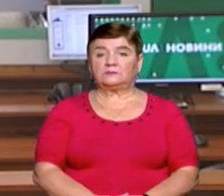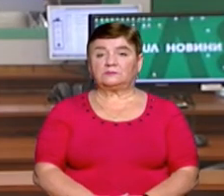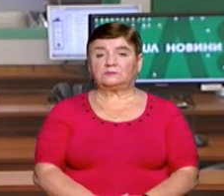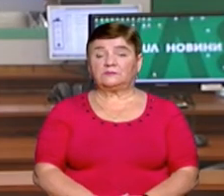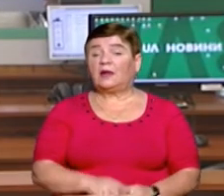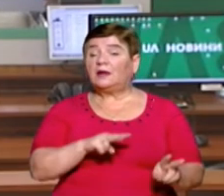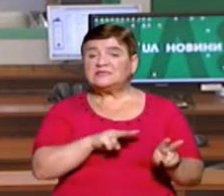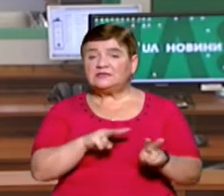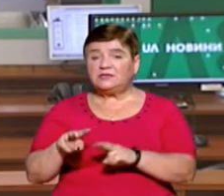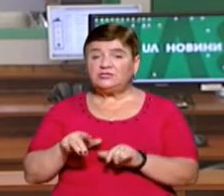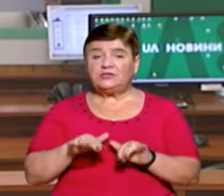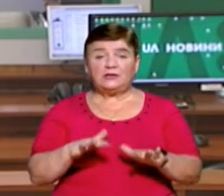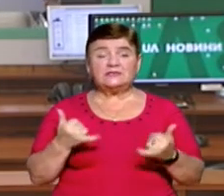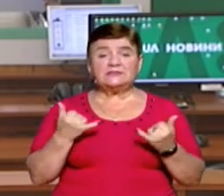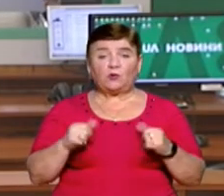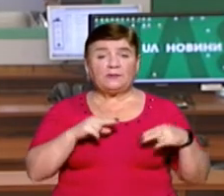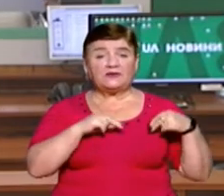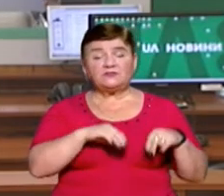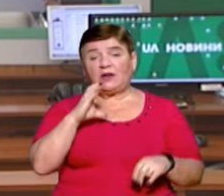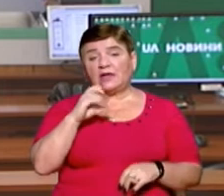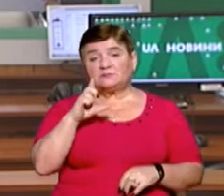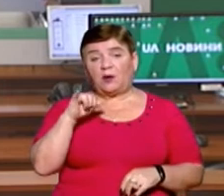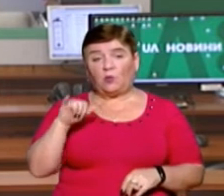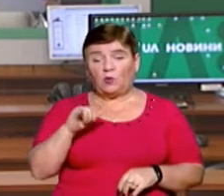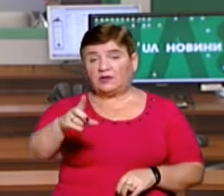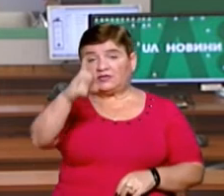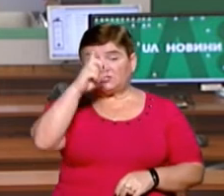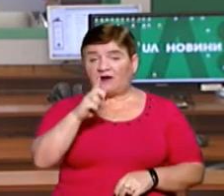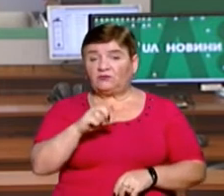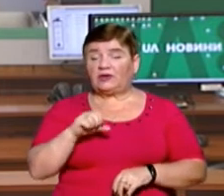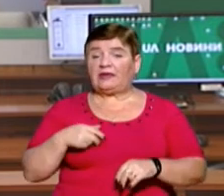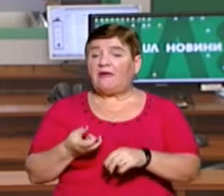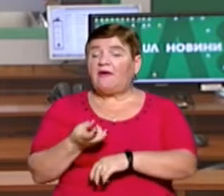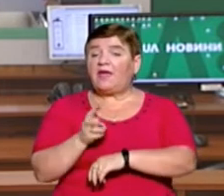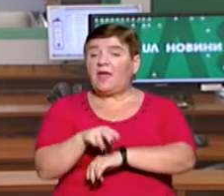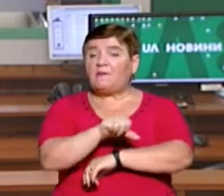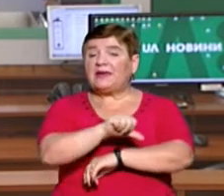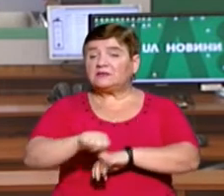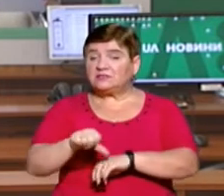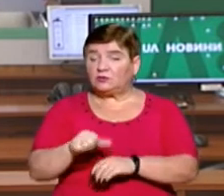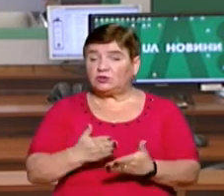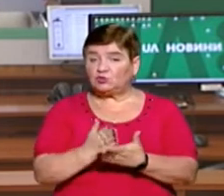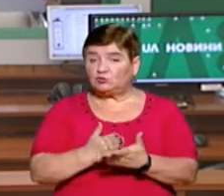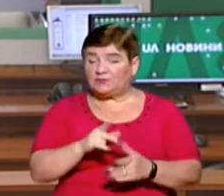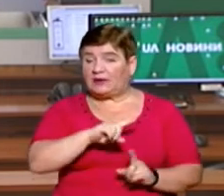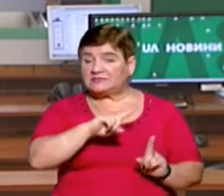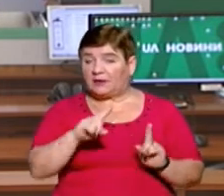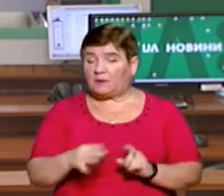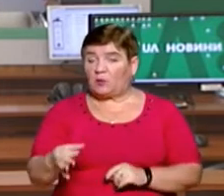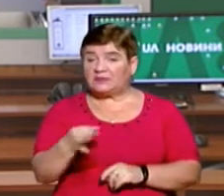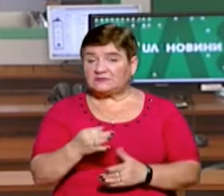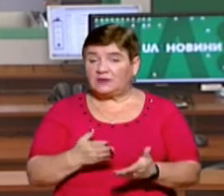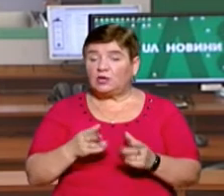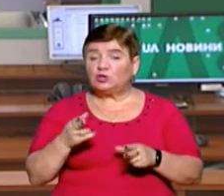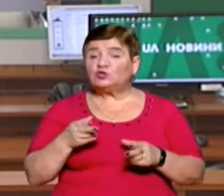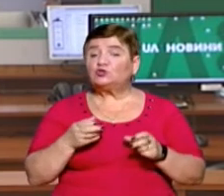Слідчі дії провели сьогодні працівники СБУ в Офісі Державної міграційної служби на Закарпатті. Про це розповіла речниця обласної